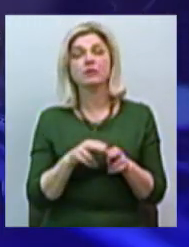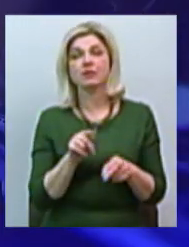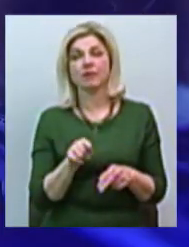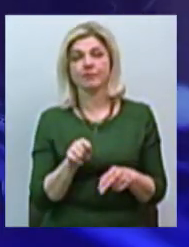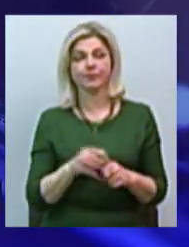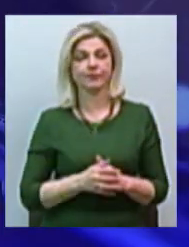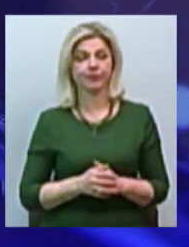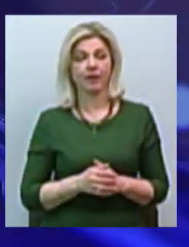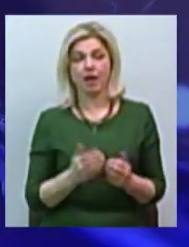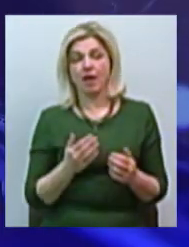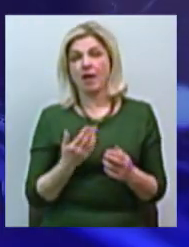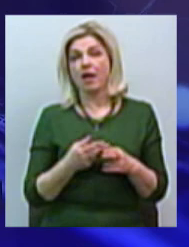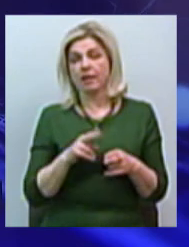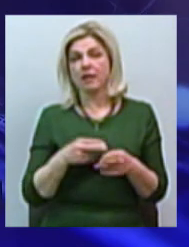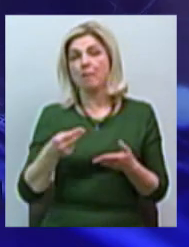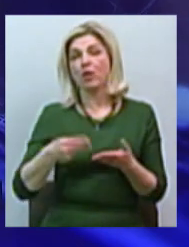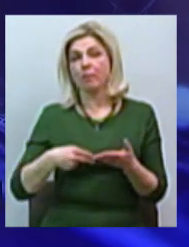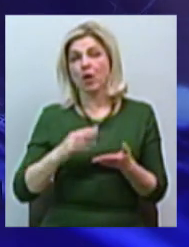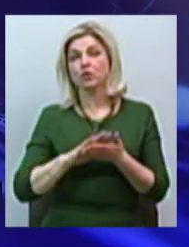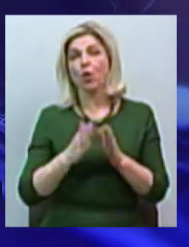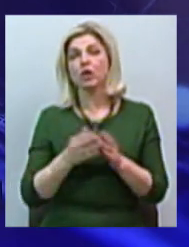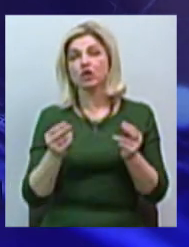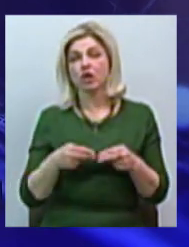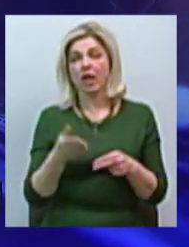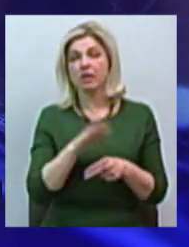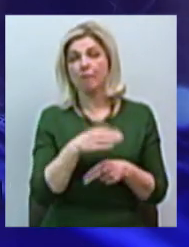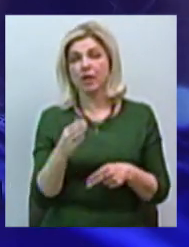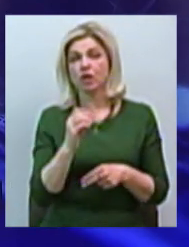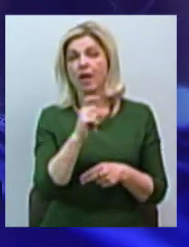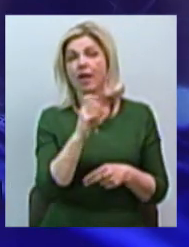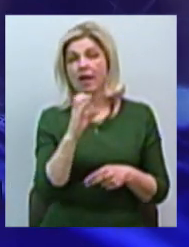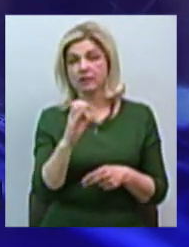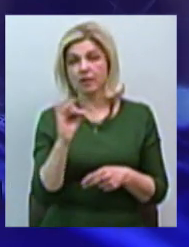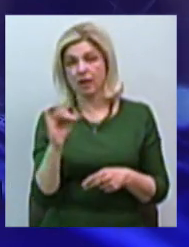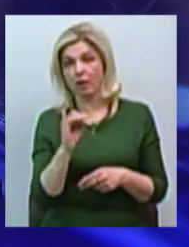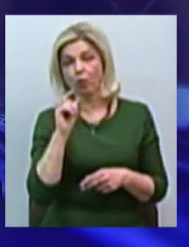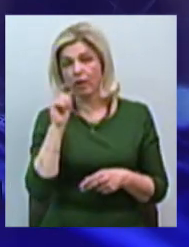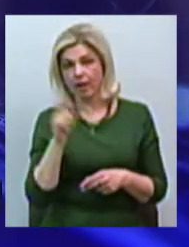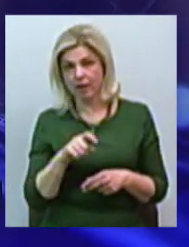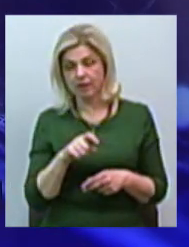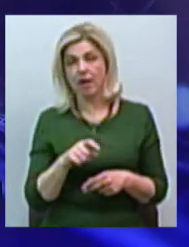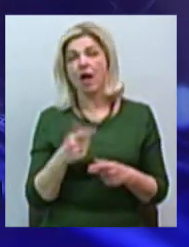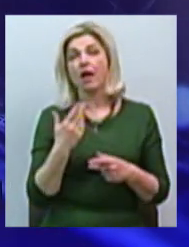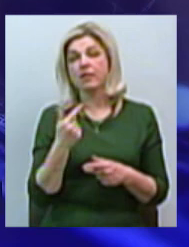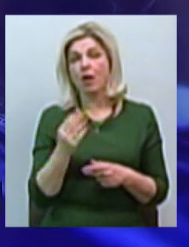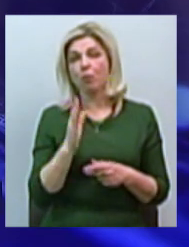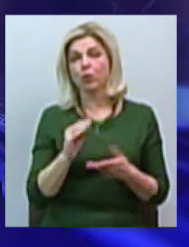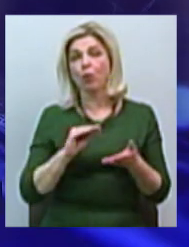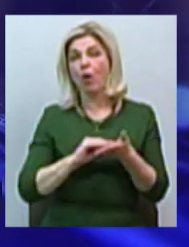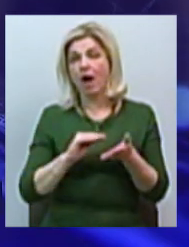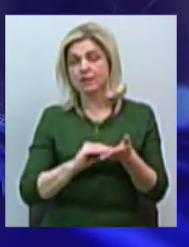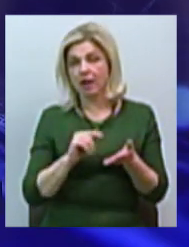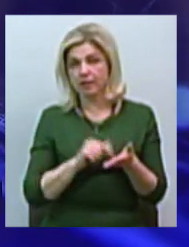Це підписання соглашення між ЕС і Україною, в якому буде указано, що